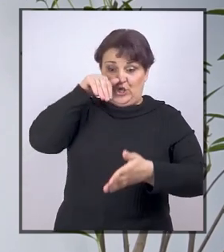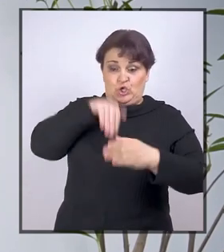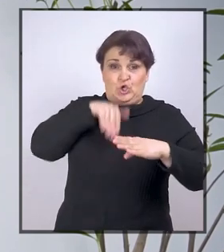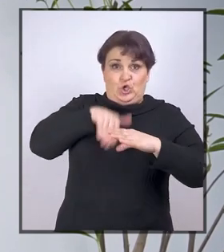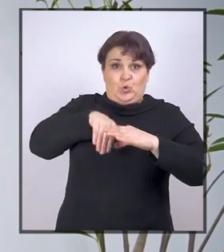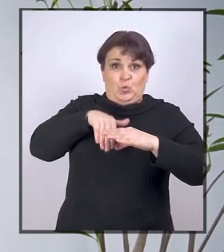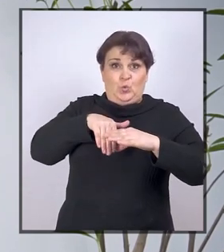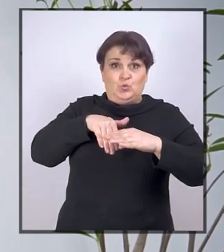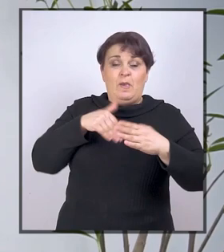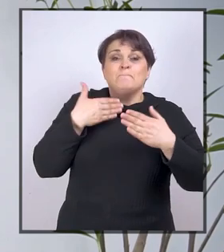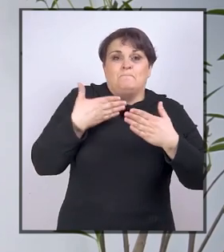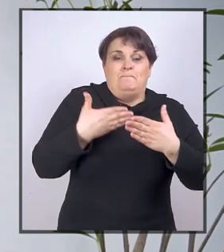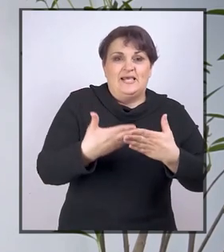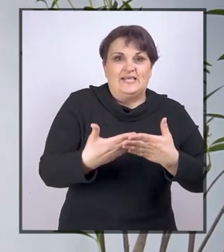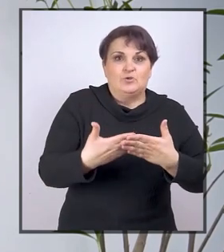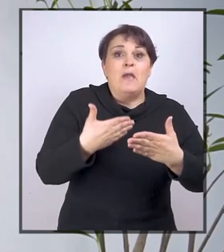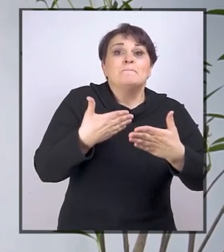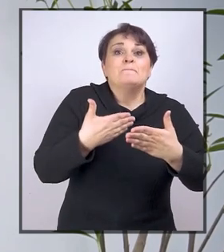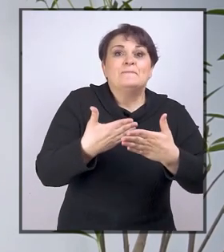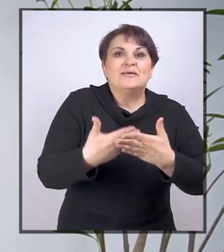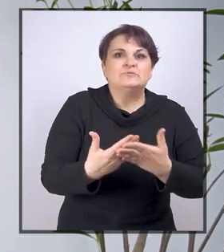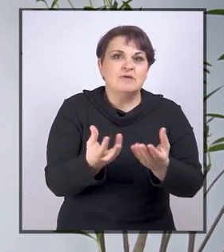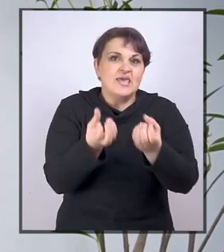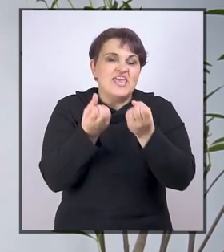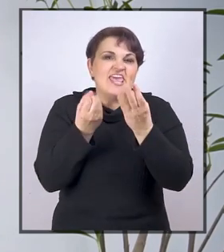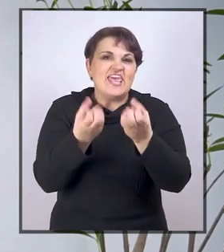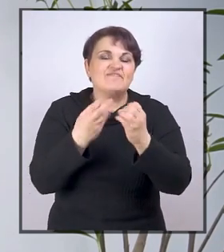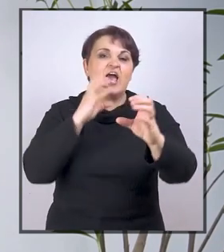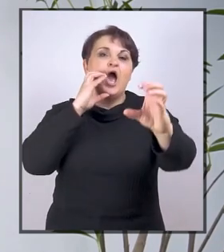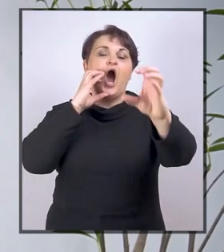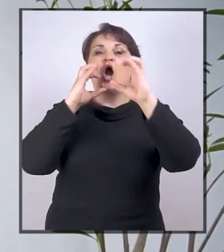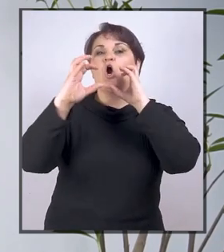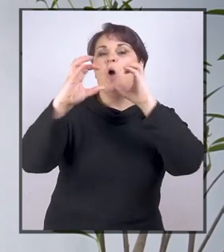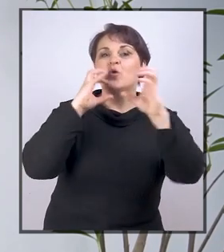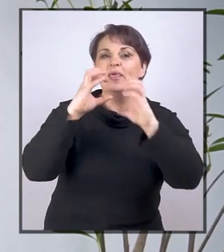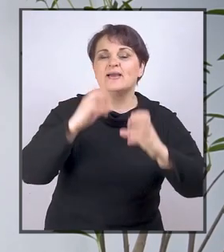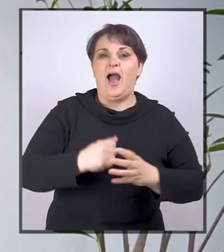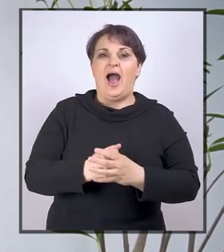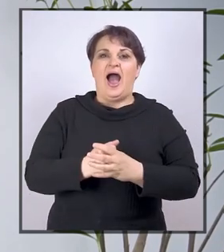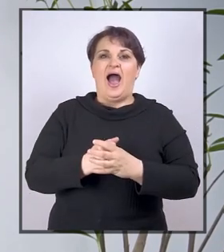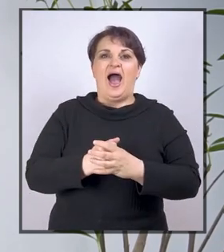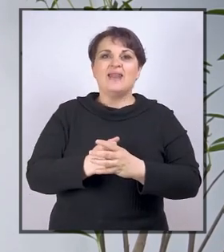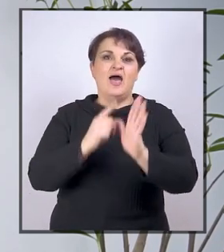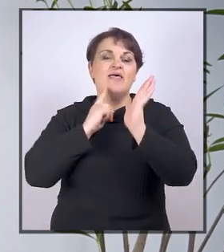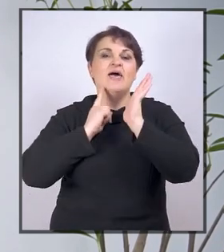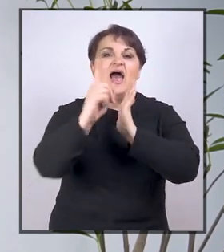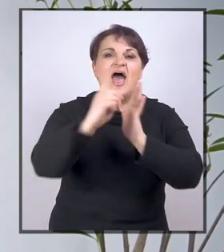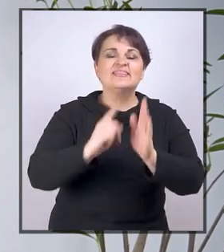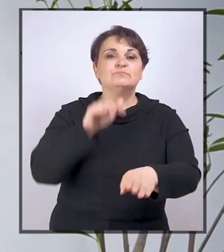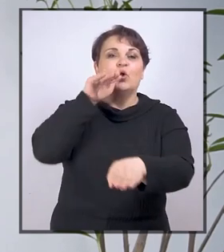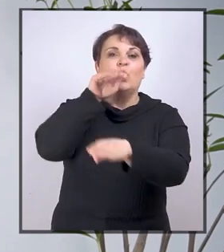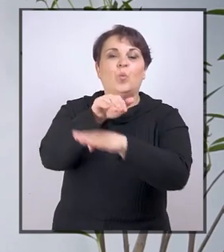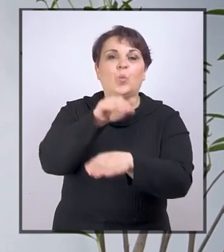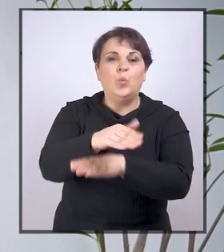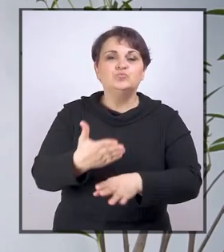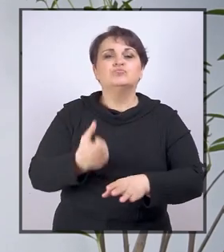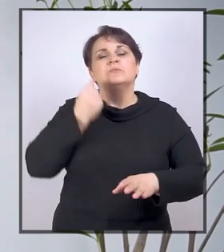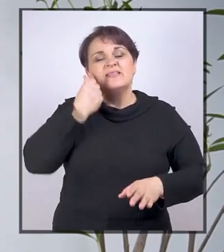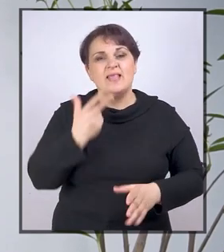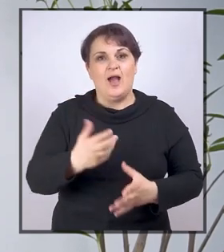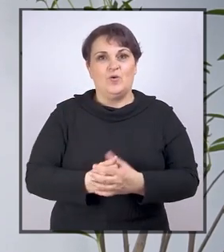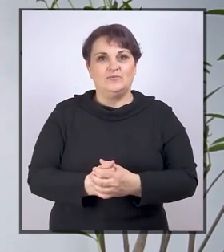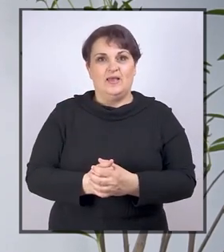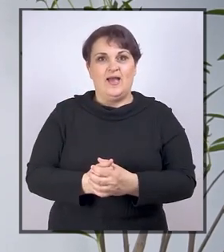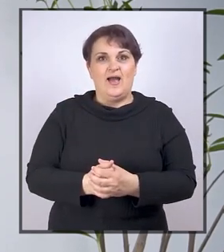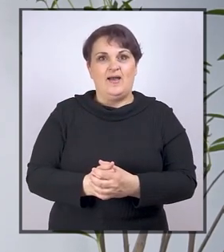vanjsku i unutrašnju pristupačnost, pristupačne informacije i komunikacije, transport, usluge